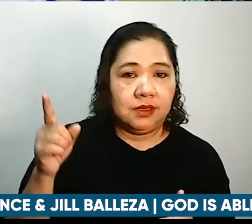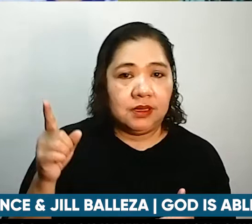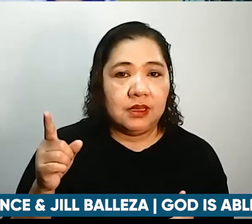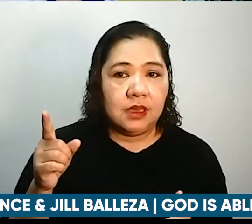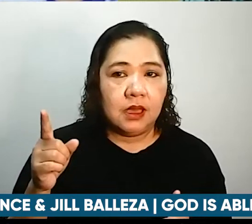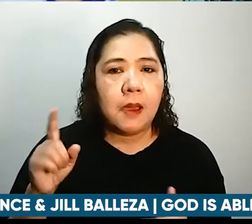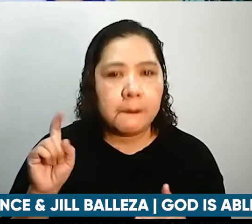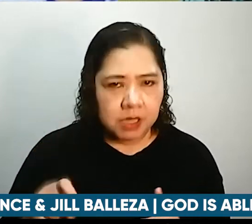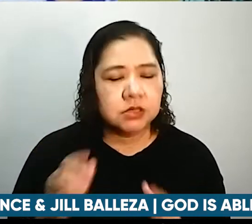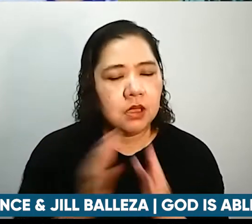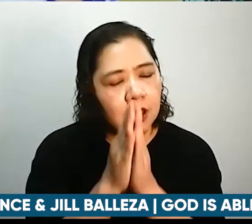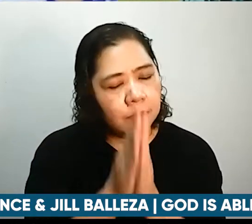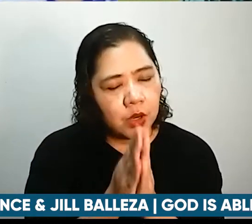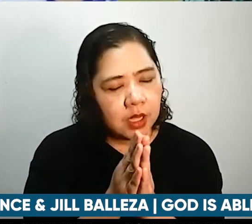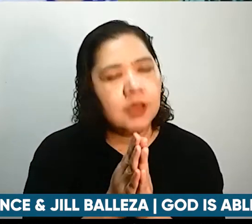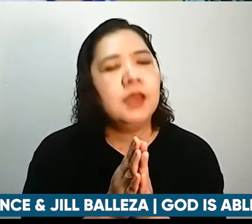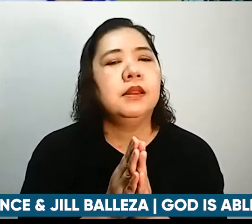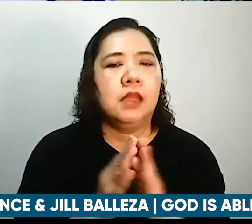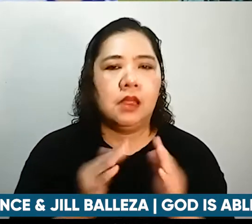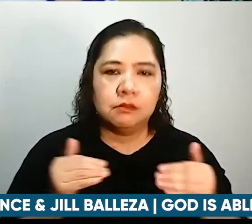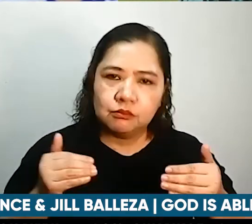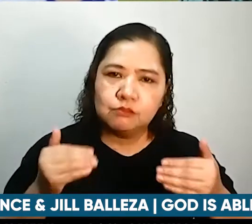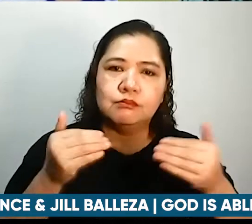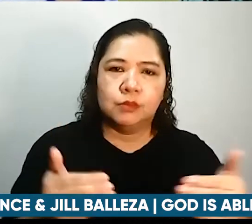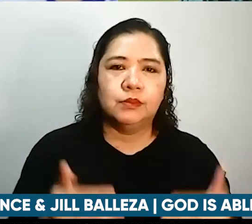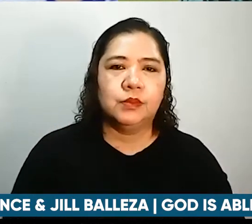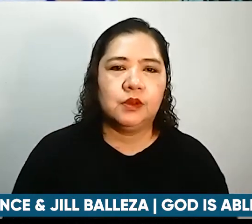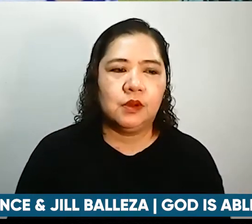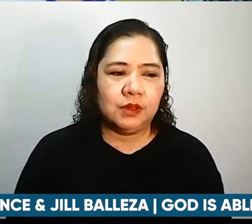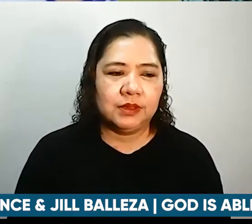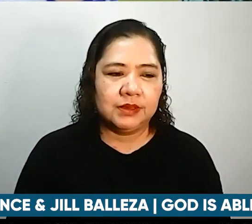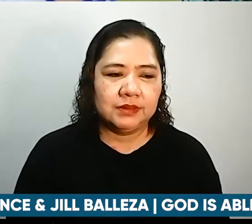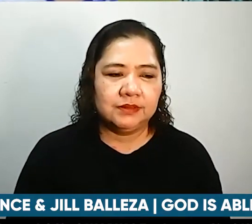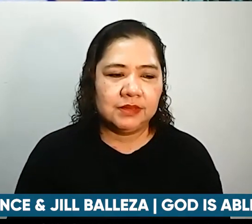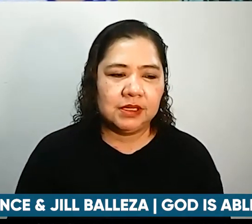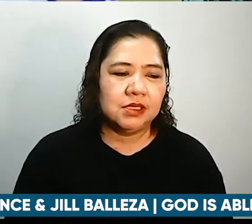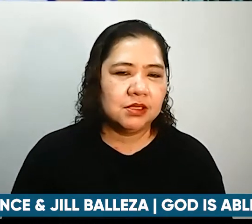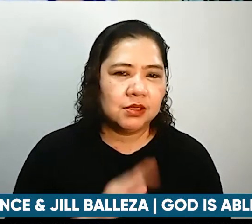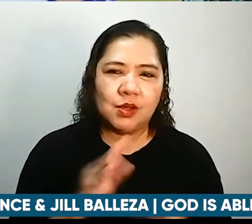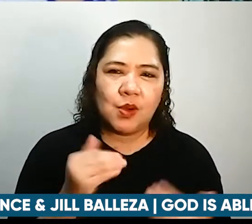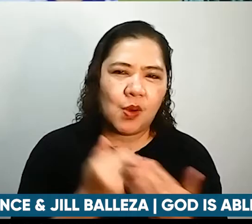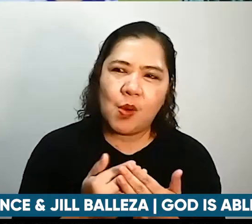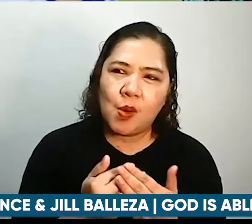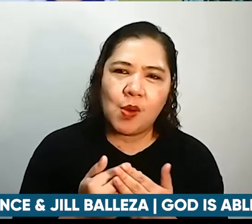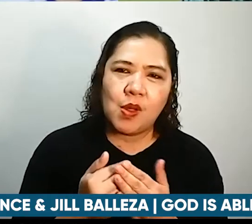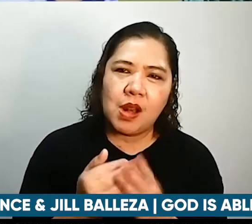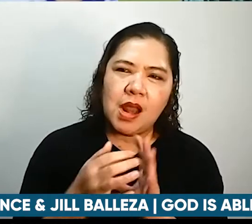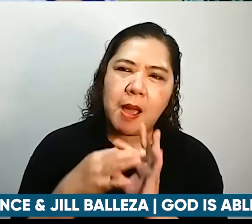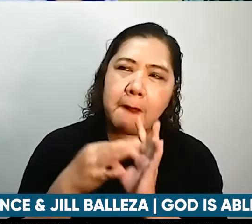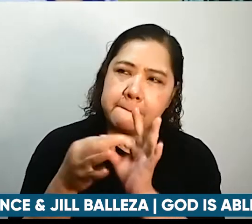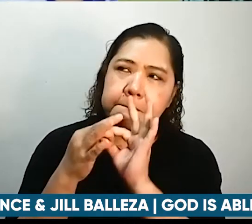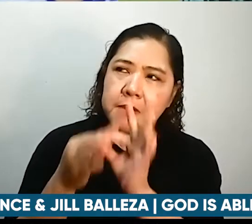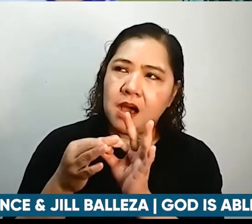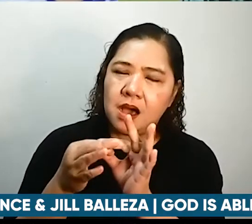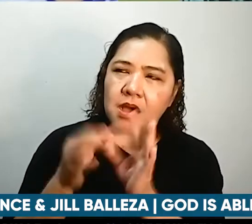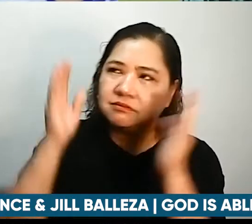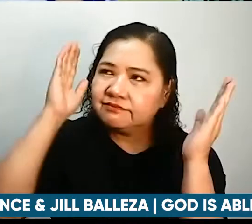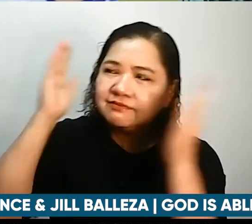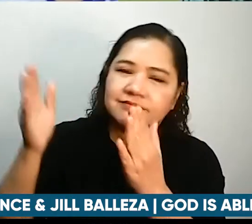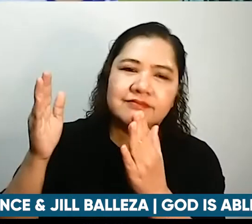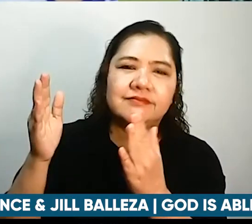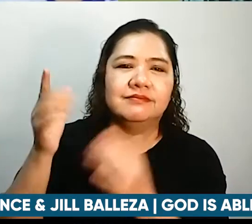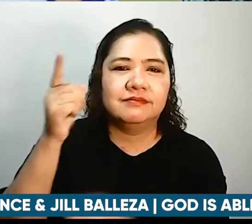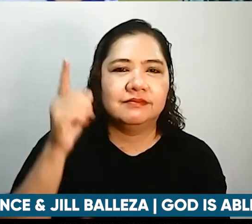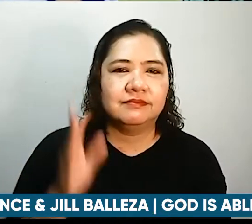it and then move forward diba kasi it's all about Him not all about us so punta lang tayo dun